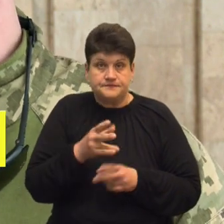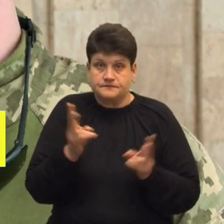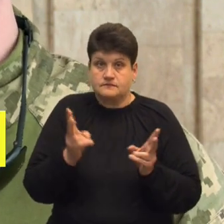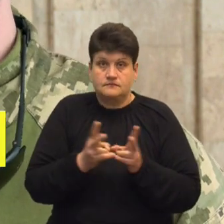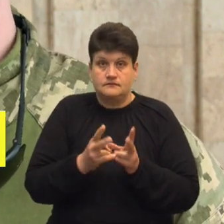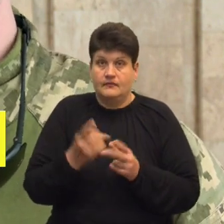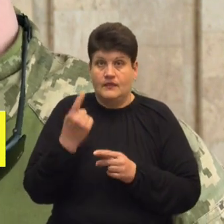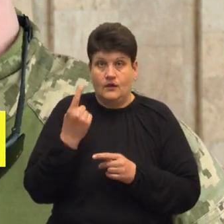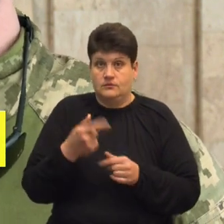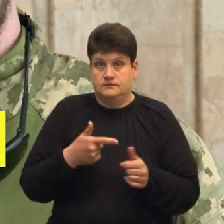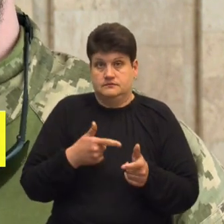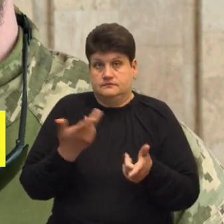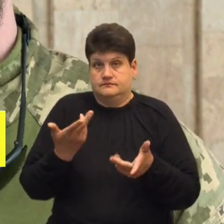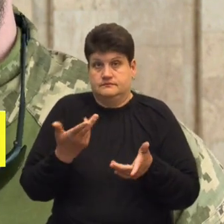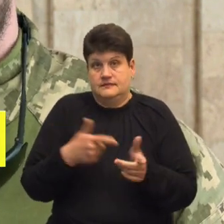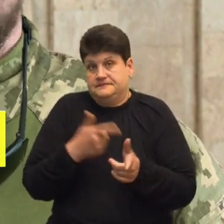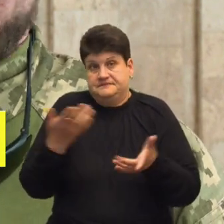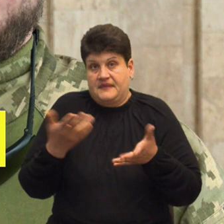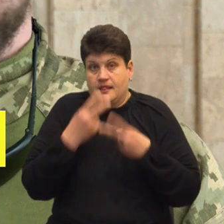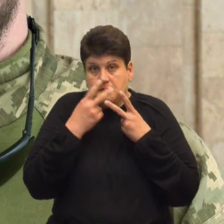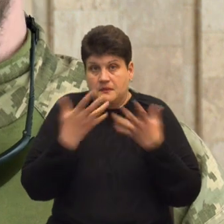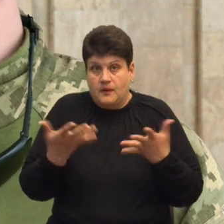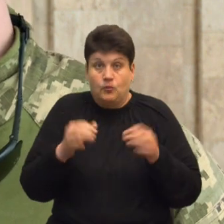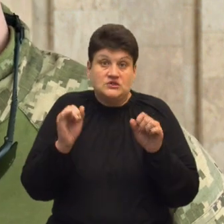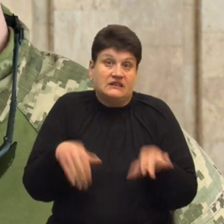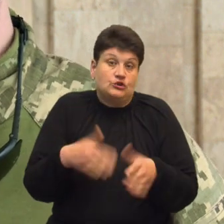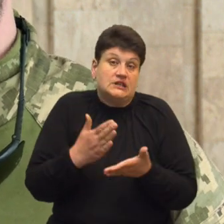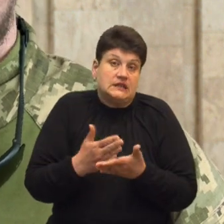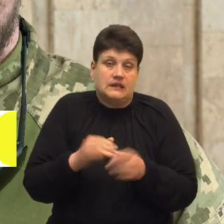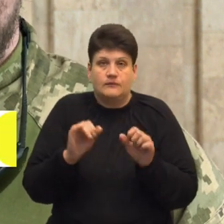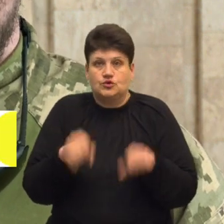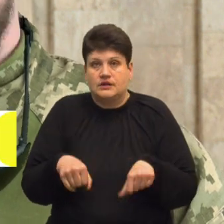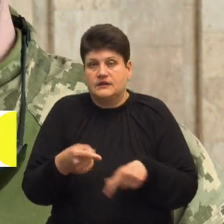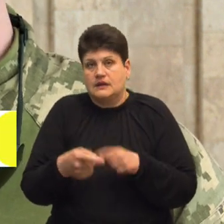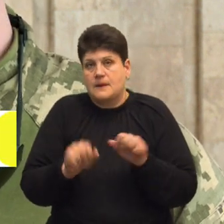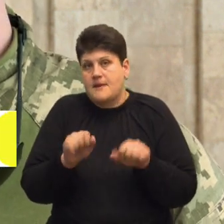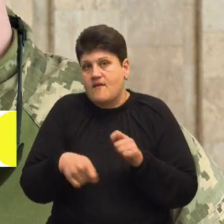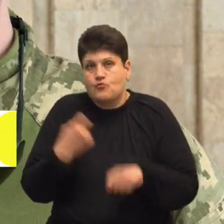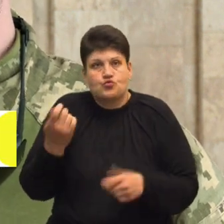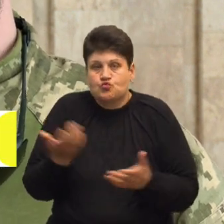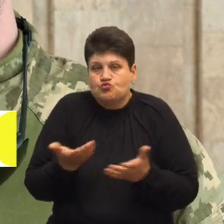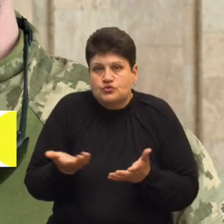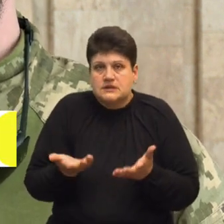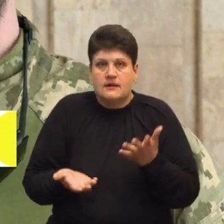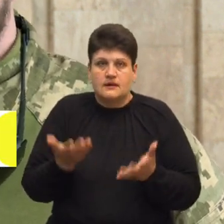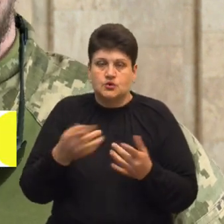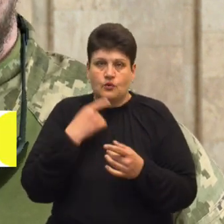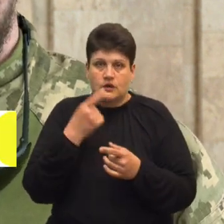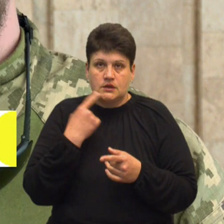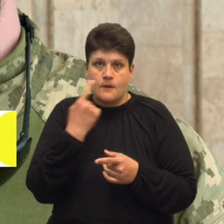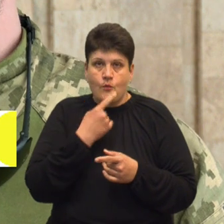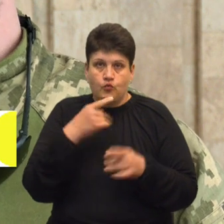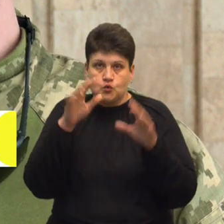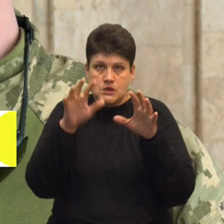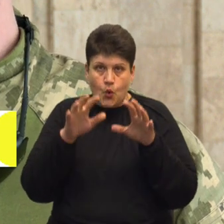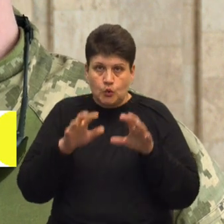бійця ЛГБТ. Можливо, вони десь є, можливо, їхні права навіть якось порушуються. Але, якщо говорити мовою законодавства,